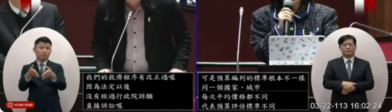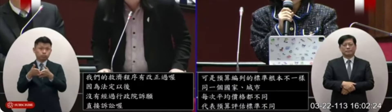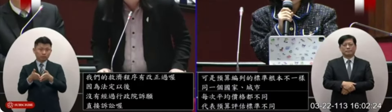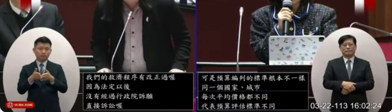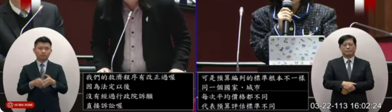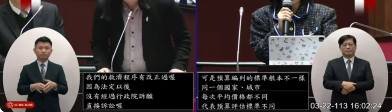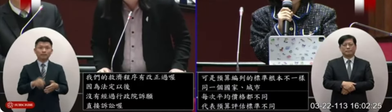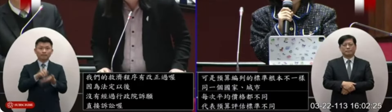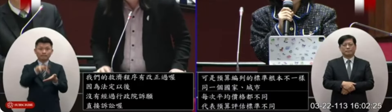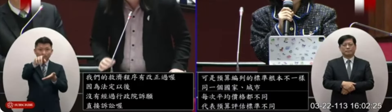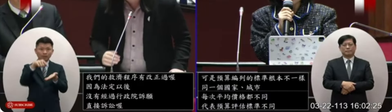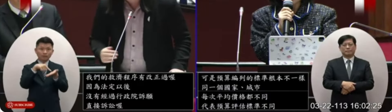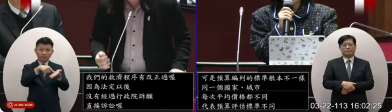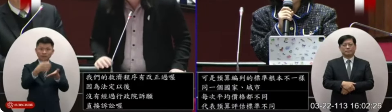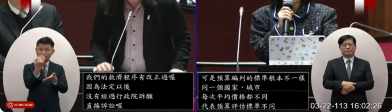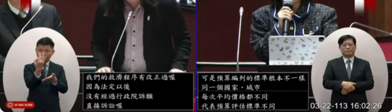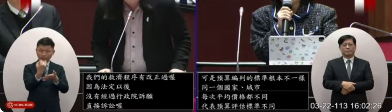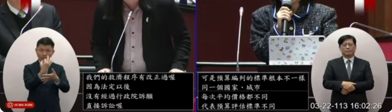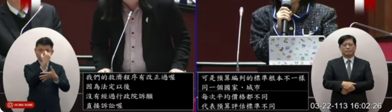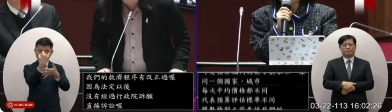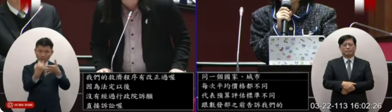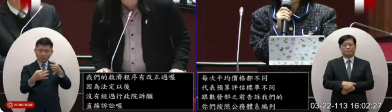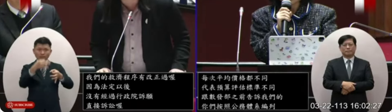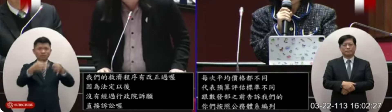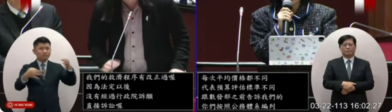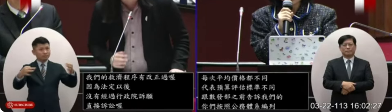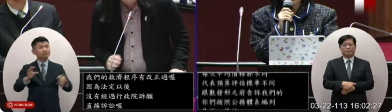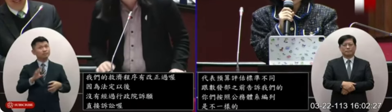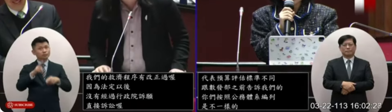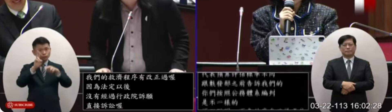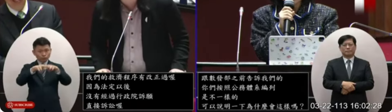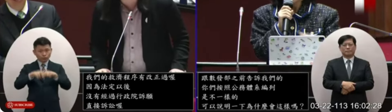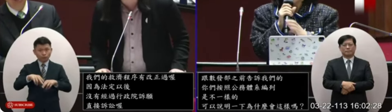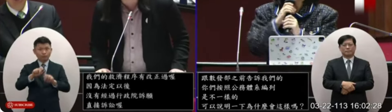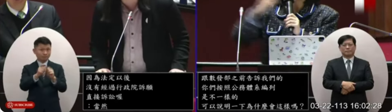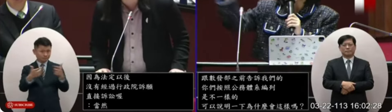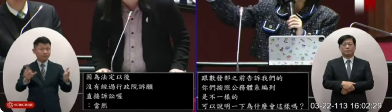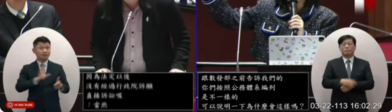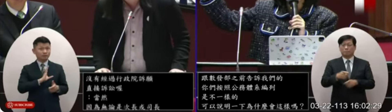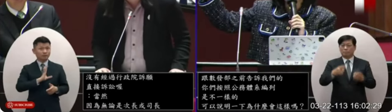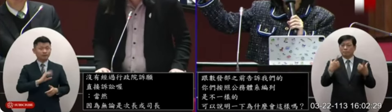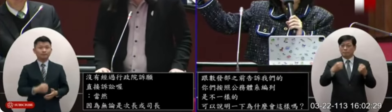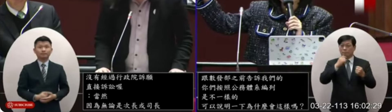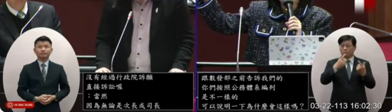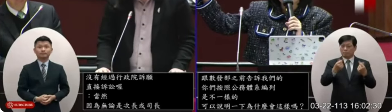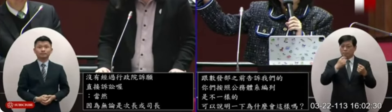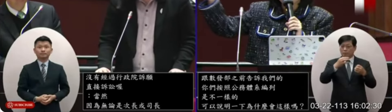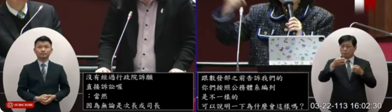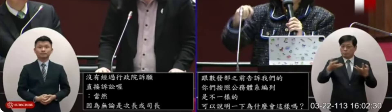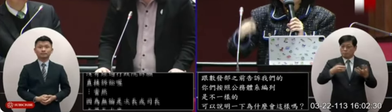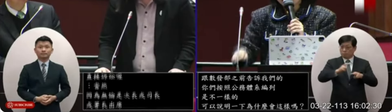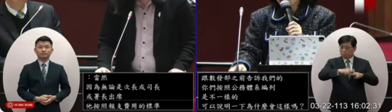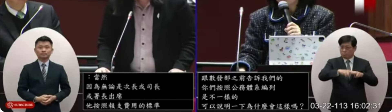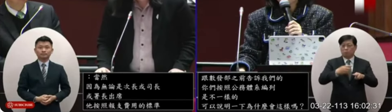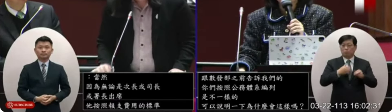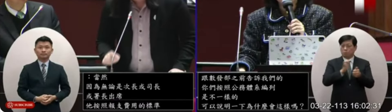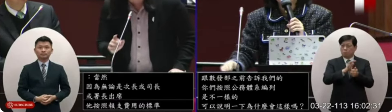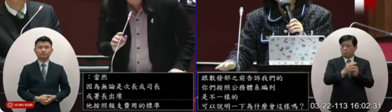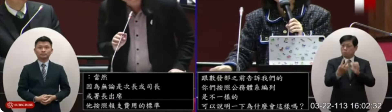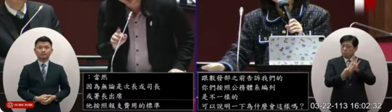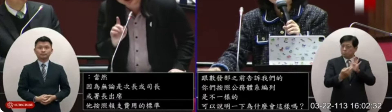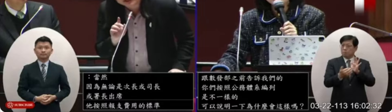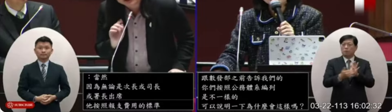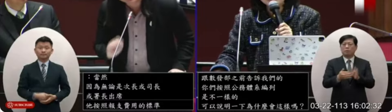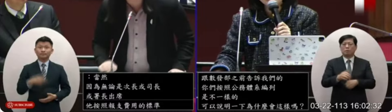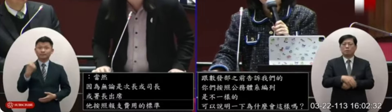他按照我們的這個報支費用的標準他是做不同的倉等所以當然就會有不同的這都是一樣都是商務艙喔我們都幫你挑